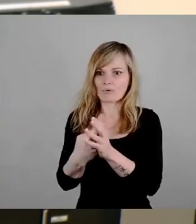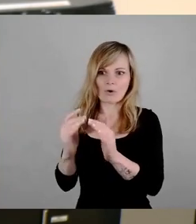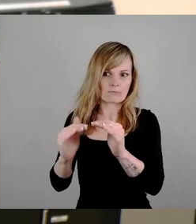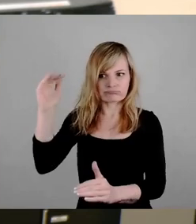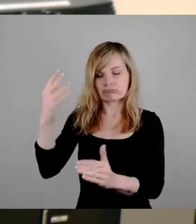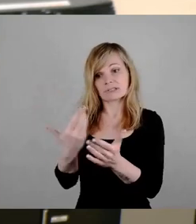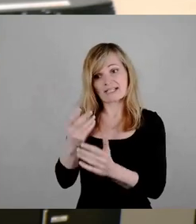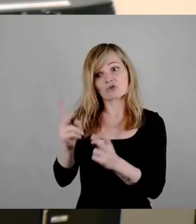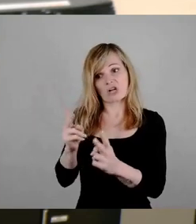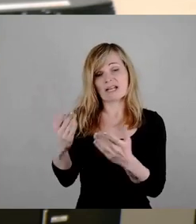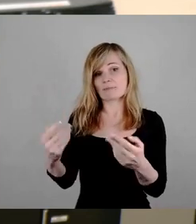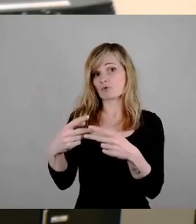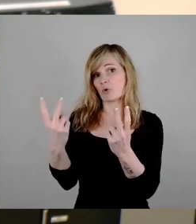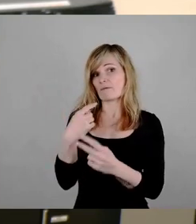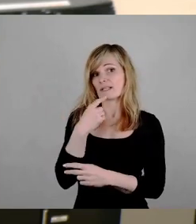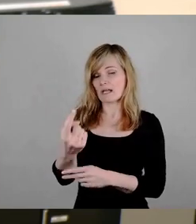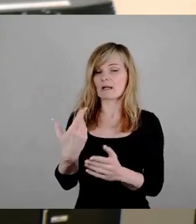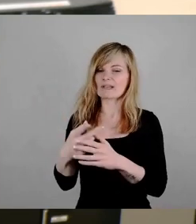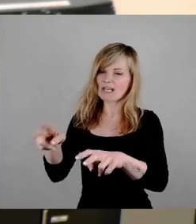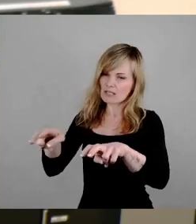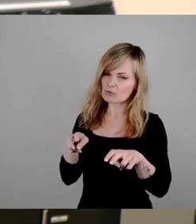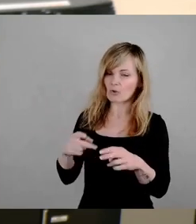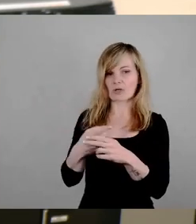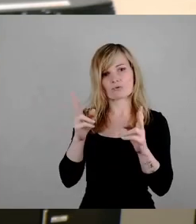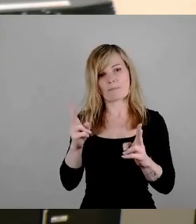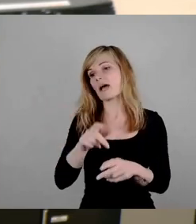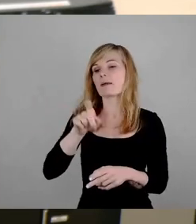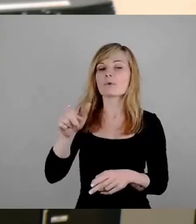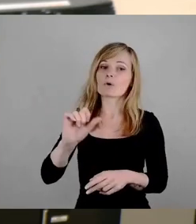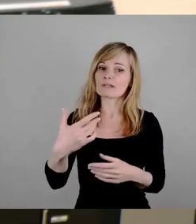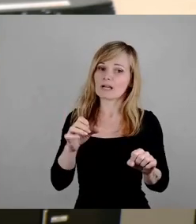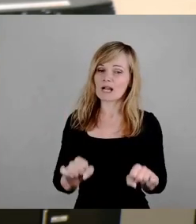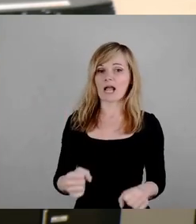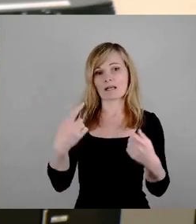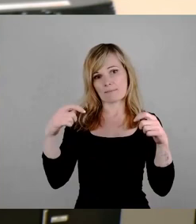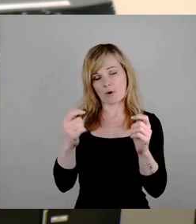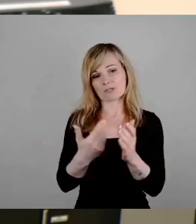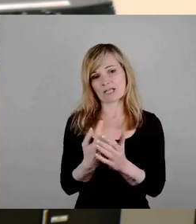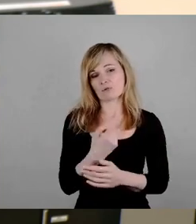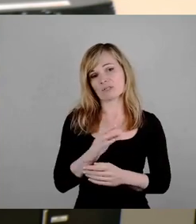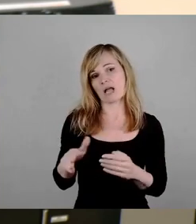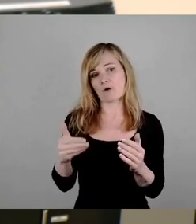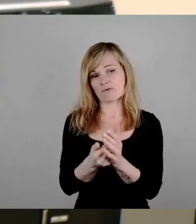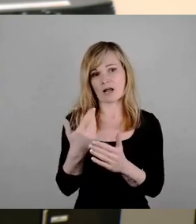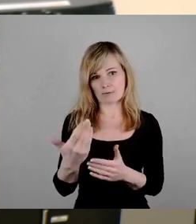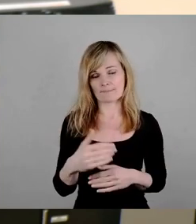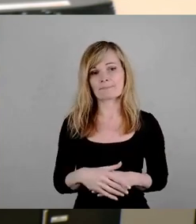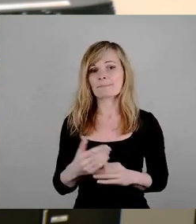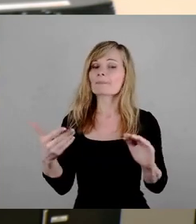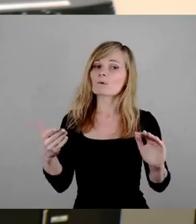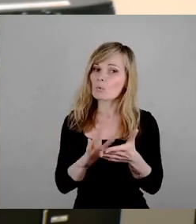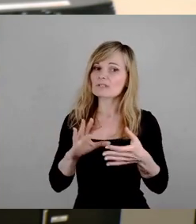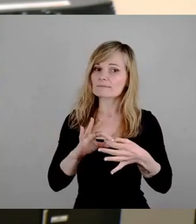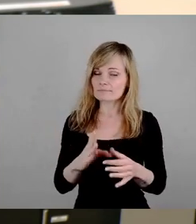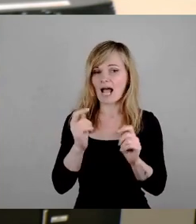muss auch wieder eine Wende vollzogen werden, damit der normale Bürger wieder bauen kann. Und das ist unsere Aufgabe. So, kurzum zu dem Antrag